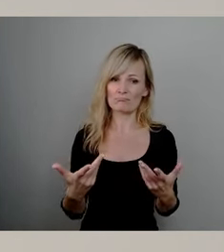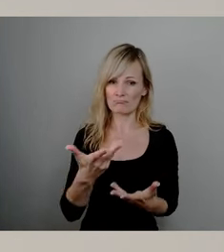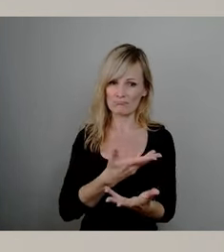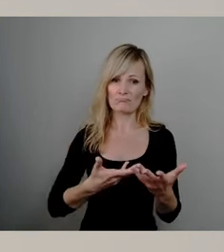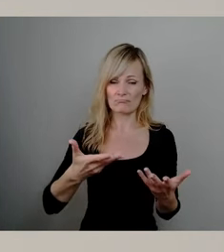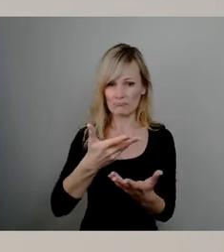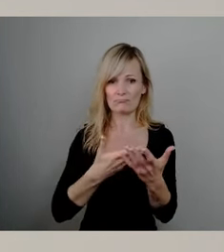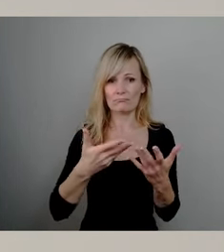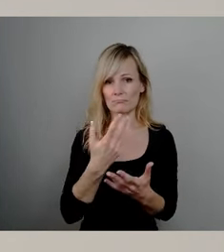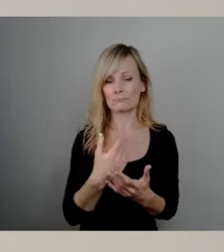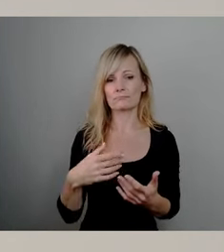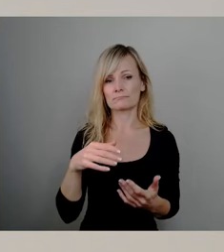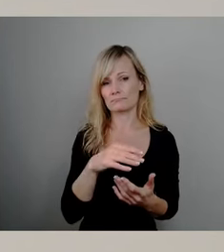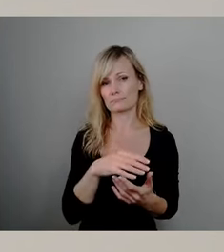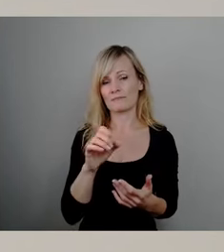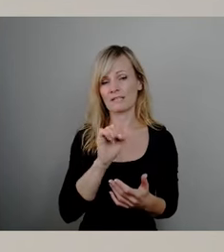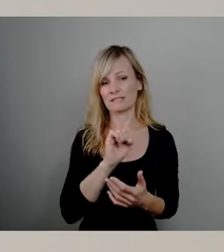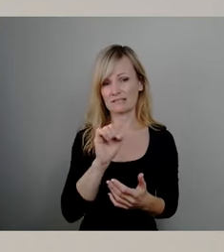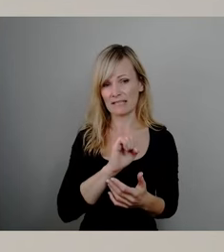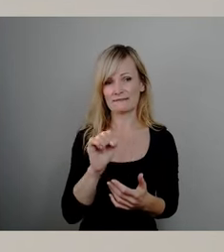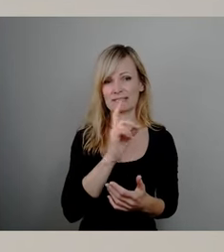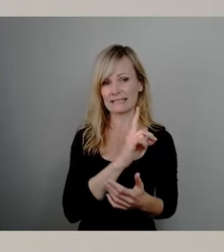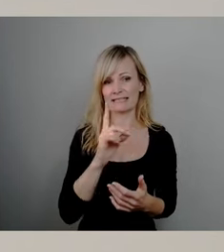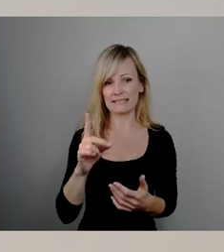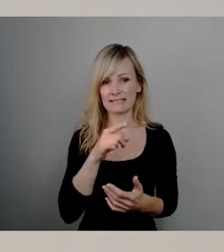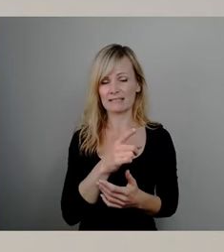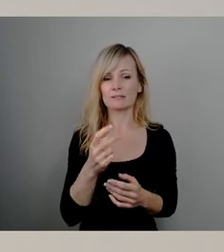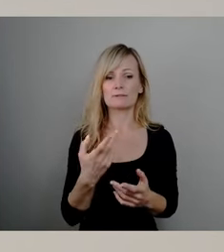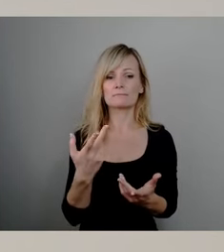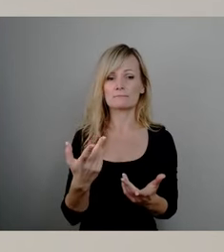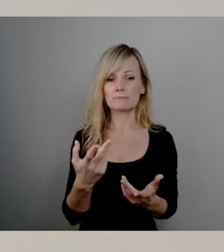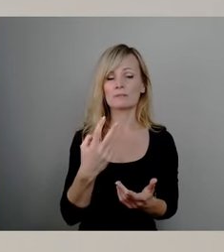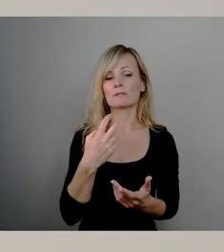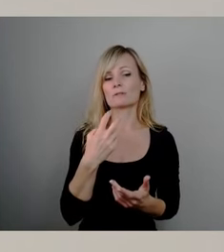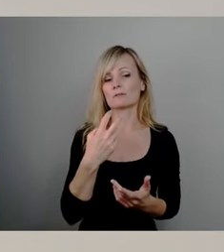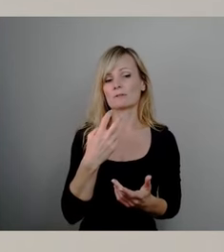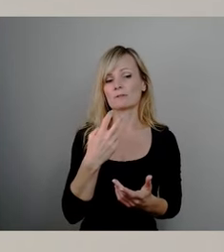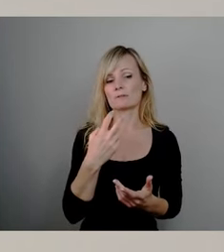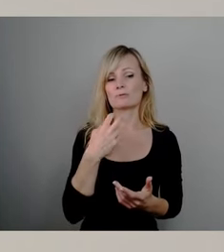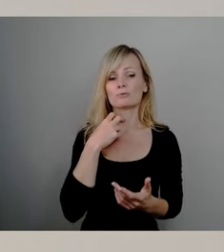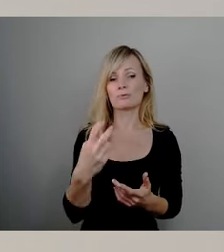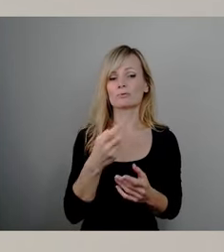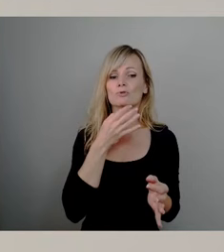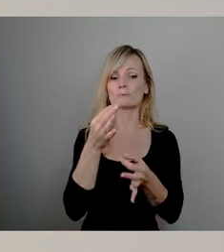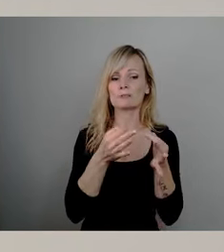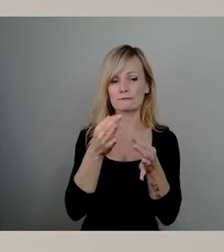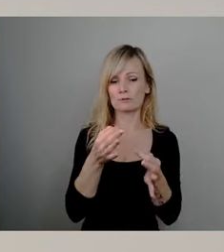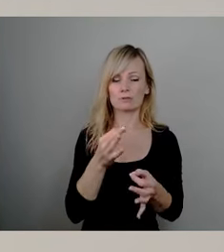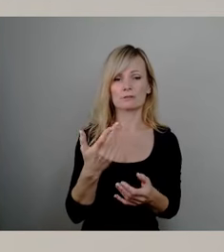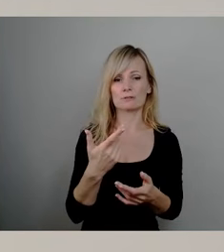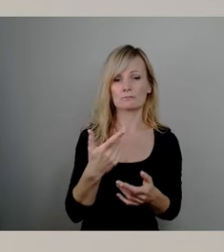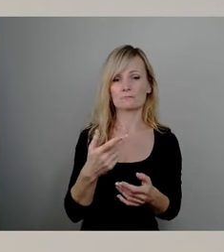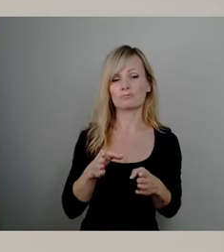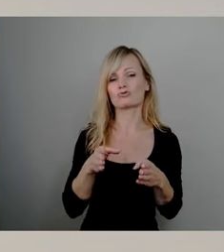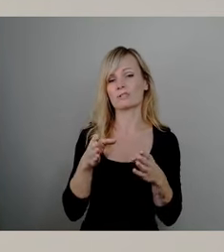CFDD, ein suchtspezifisches Erwachsenenstraßen-Sozialarbeit-Projekt, was